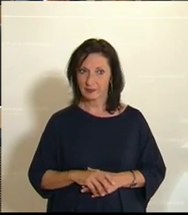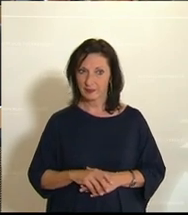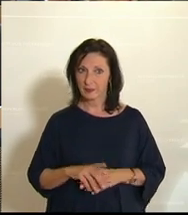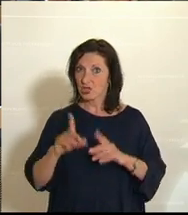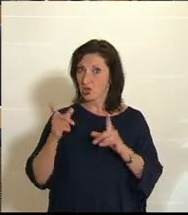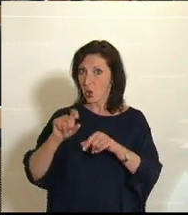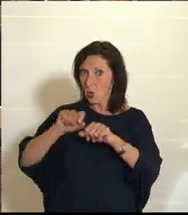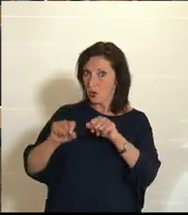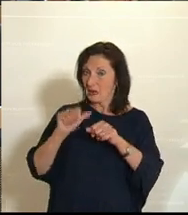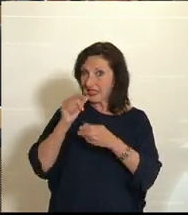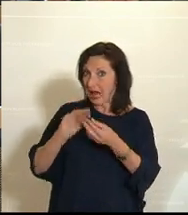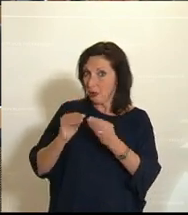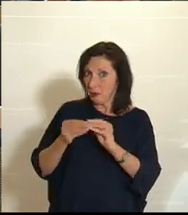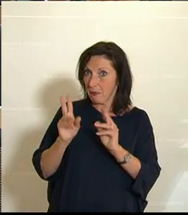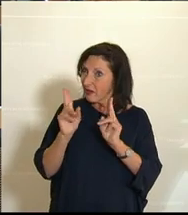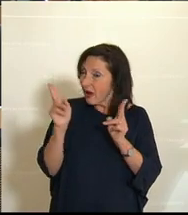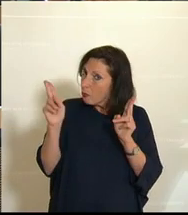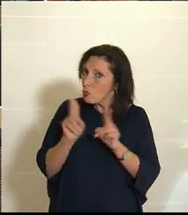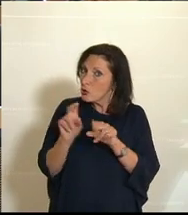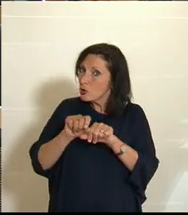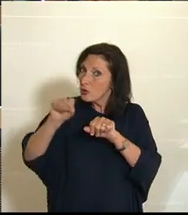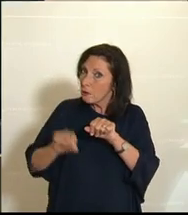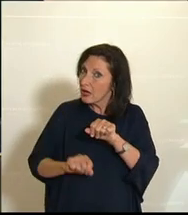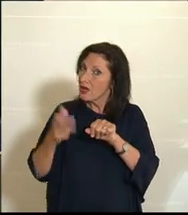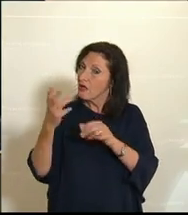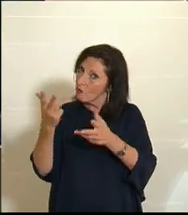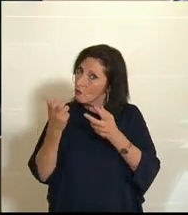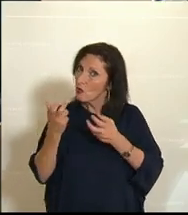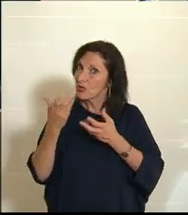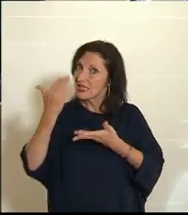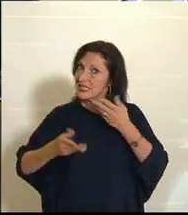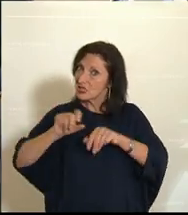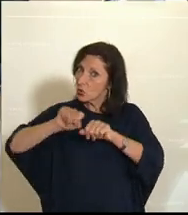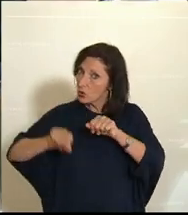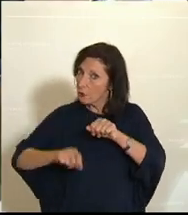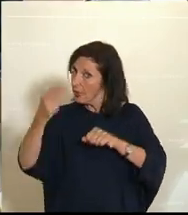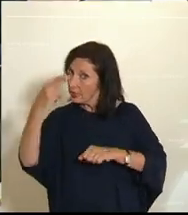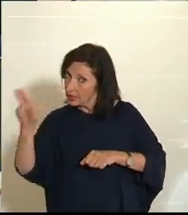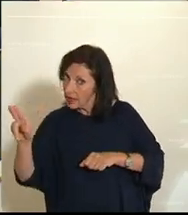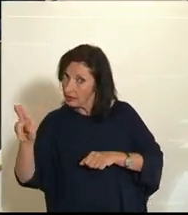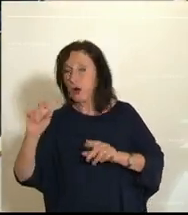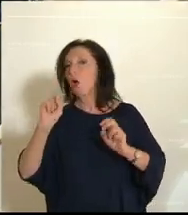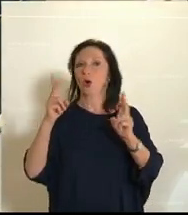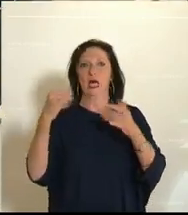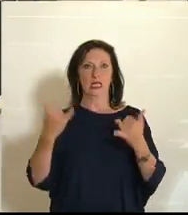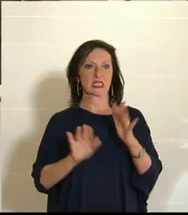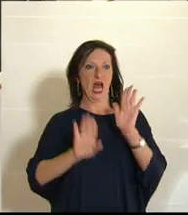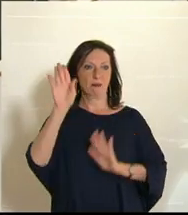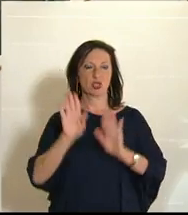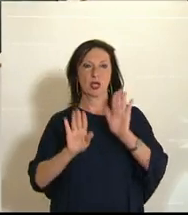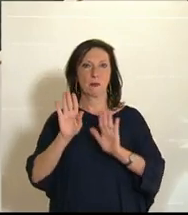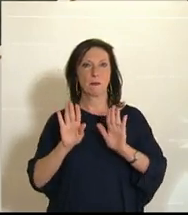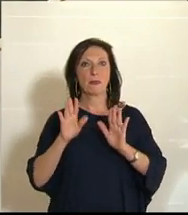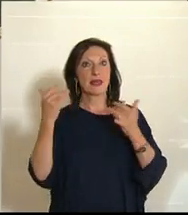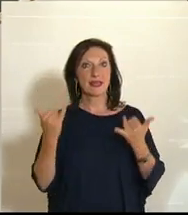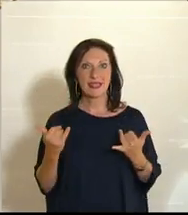alle Abgeordneten da sind, damit abgestimmt werden kann. Wir